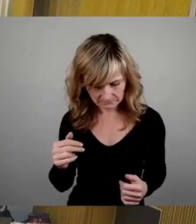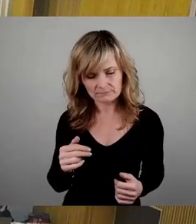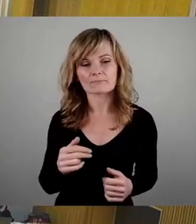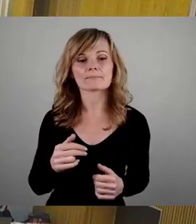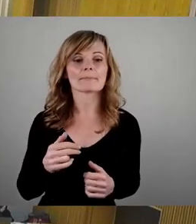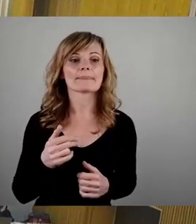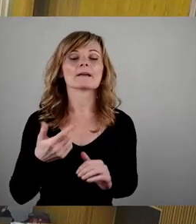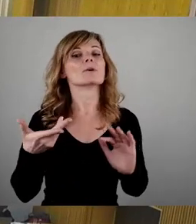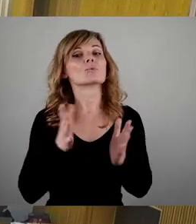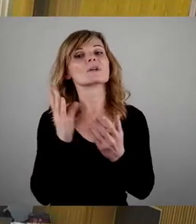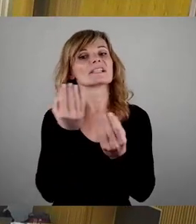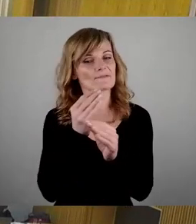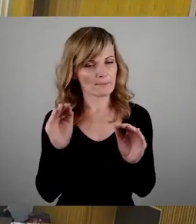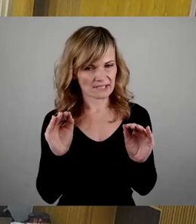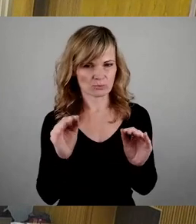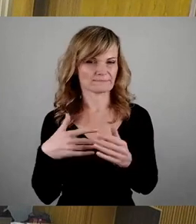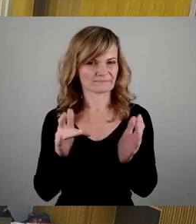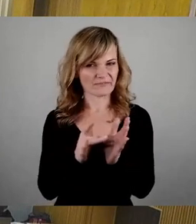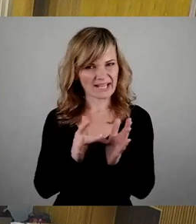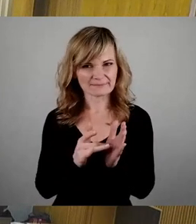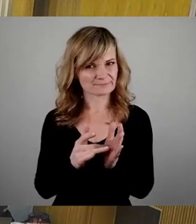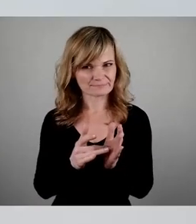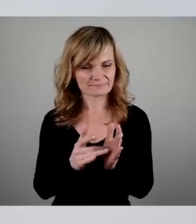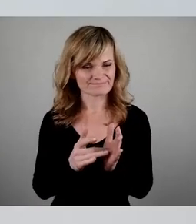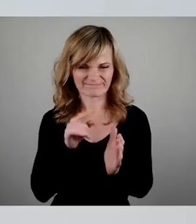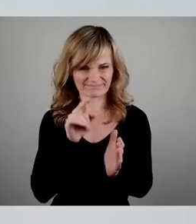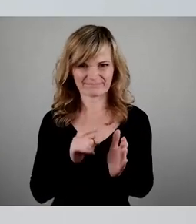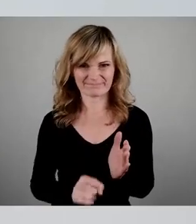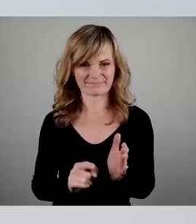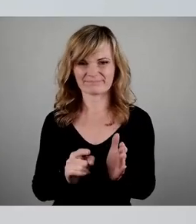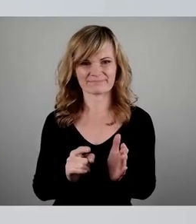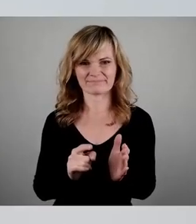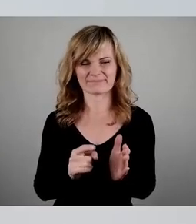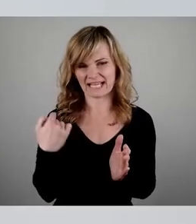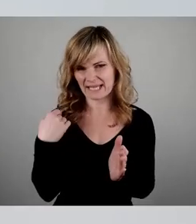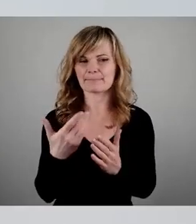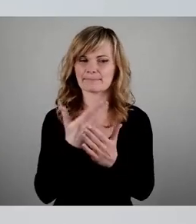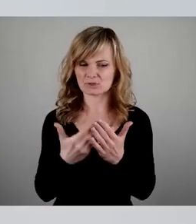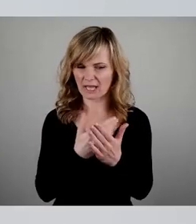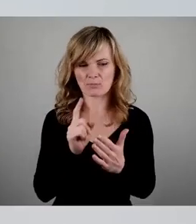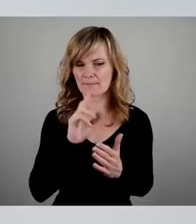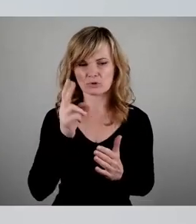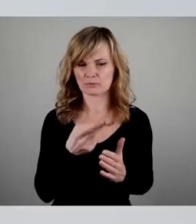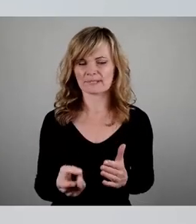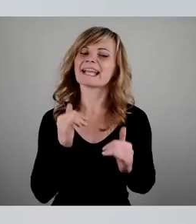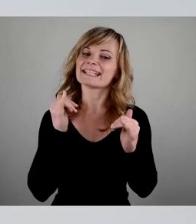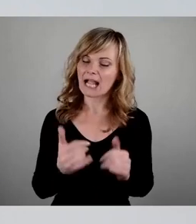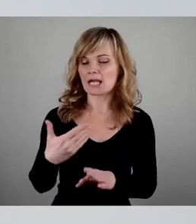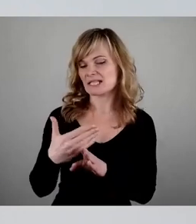weil das zum Teil nicht zutreffend geschildert wurde. Ja, es sah zwischenzeitlich so aus, als ob das